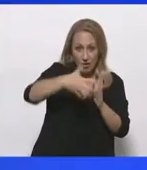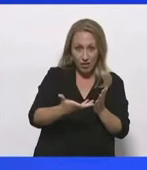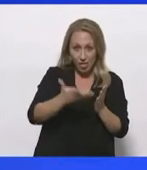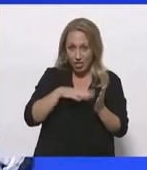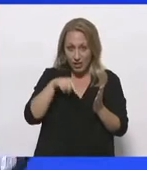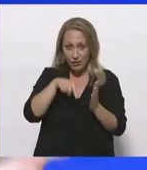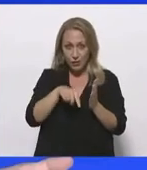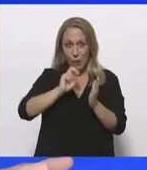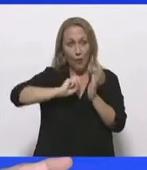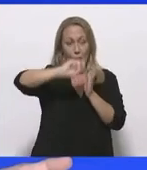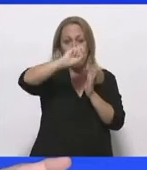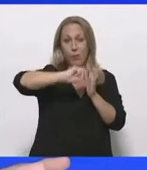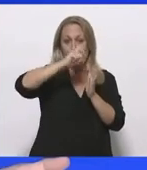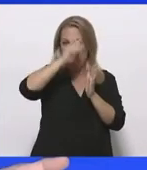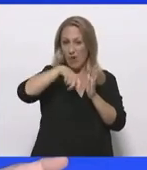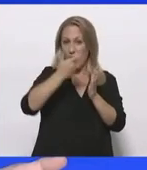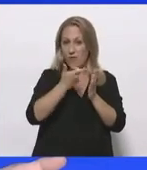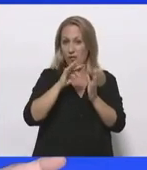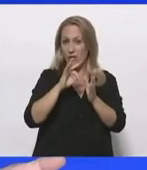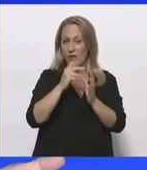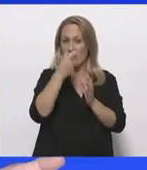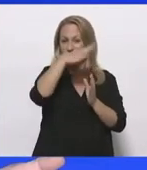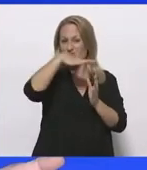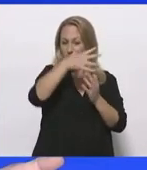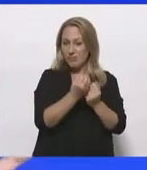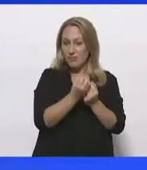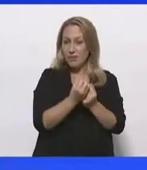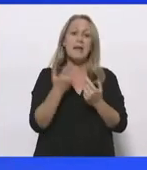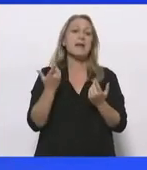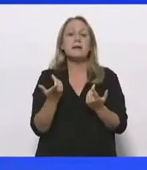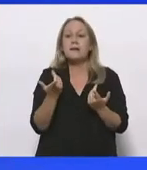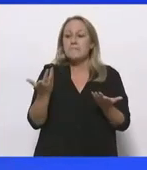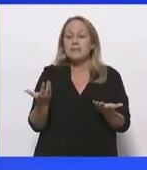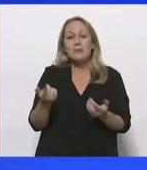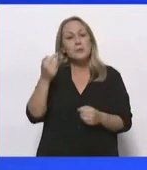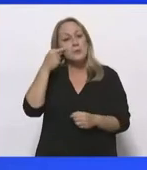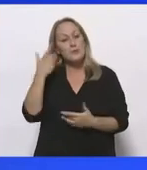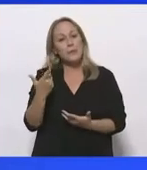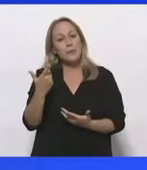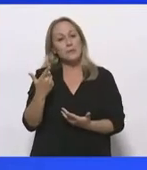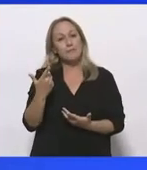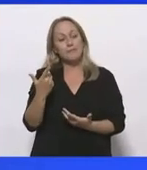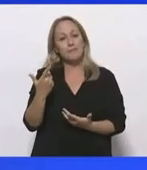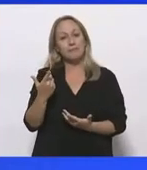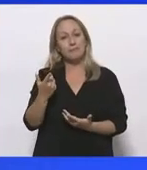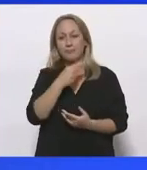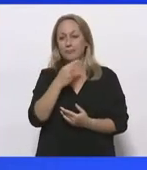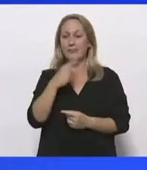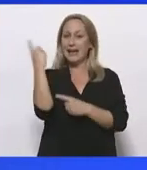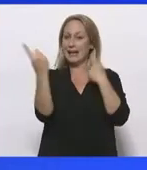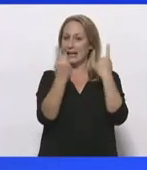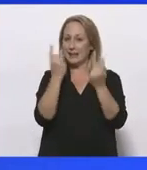και ποια είναι η επιλογή. Διότι εδώ πέρα αρχίζω και διακρίνω και στα ζητήματα της κλιματικής